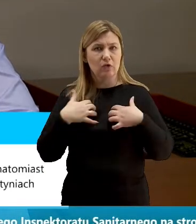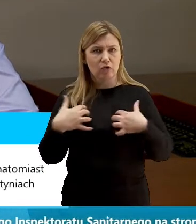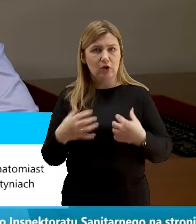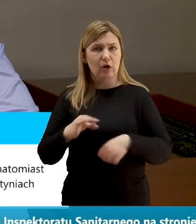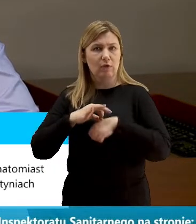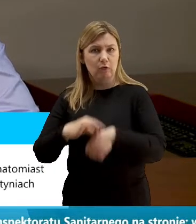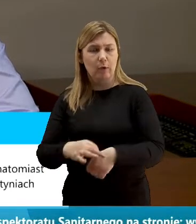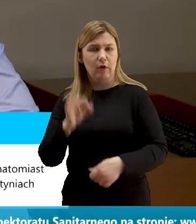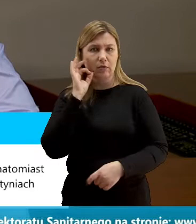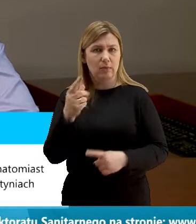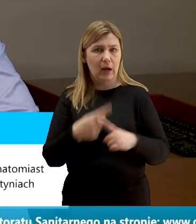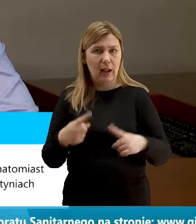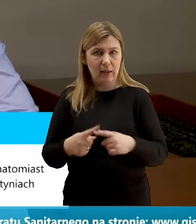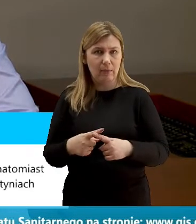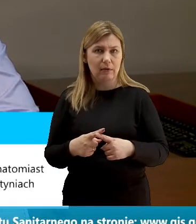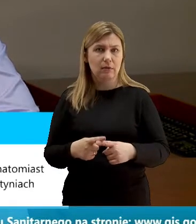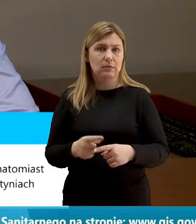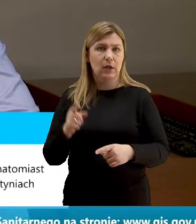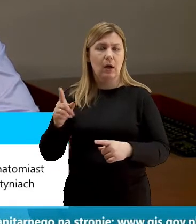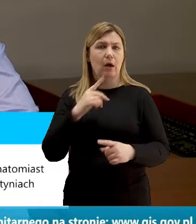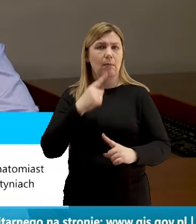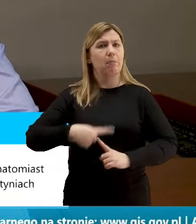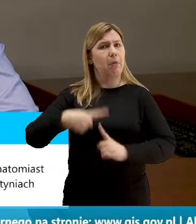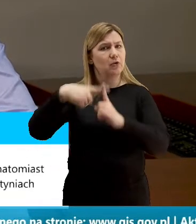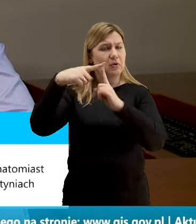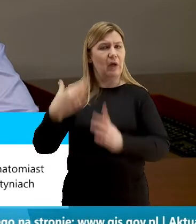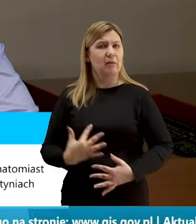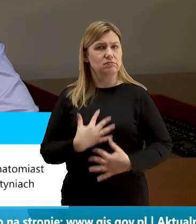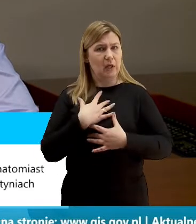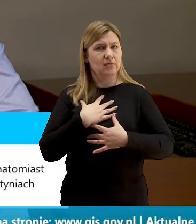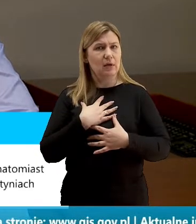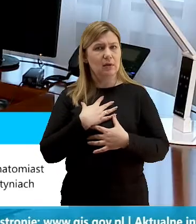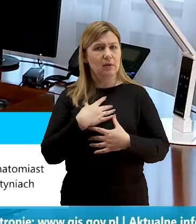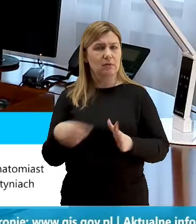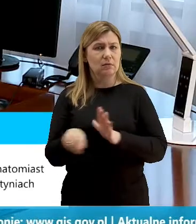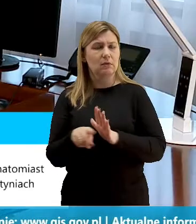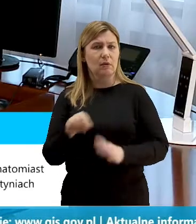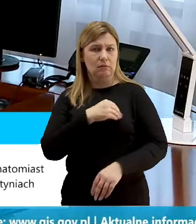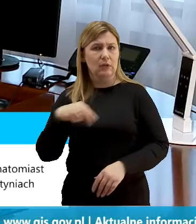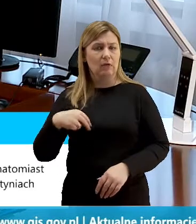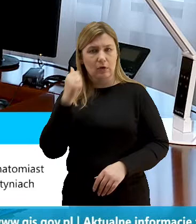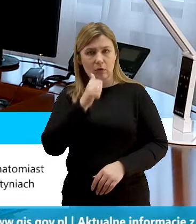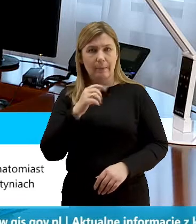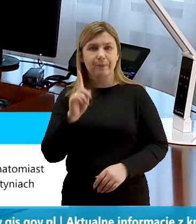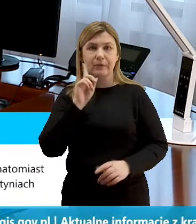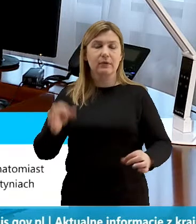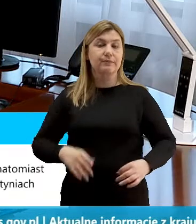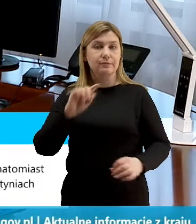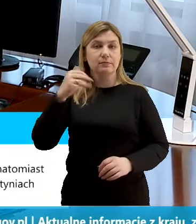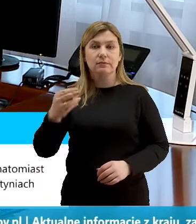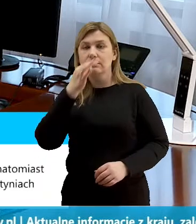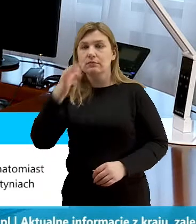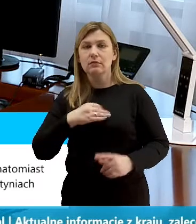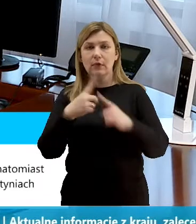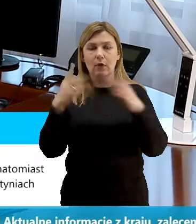element pozytywnej energii do naszej codzienności. Pan Damian pyta, czy kościoły też